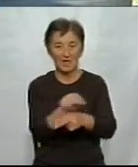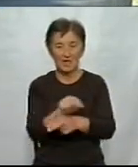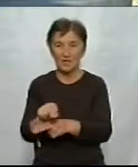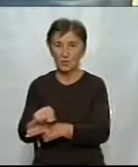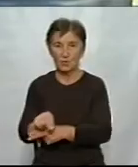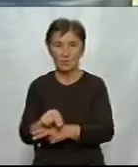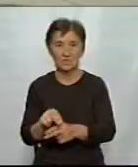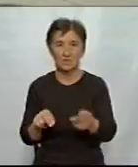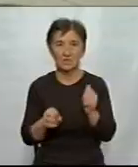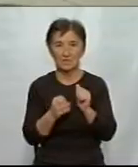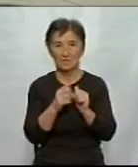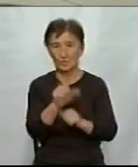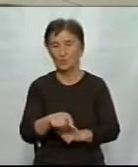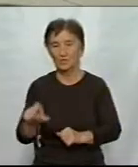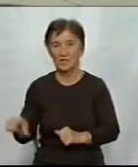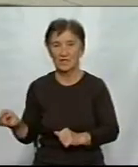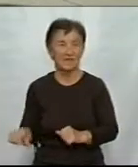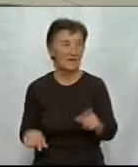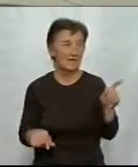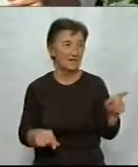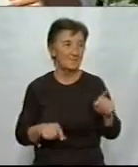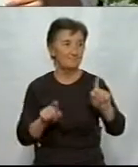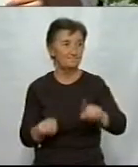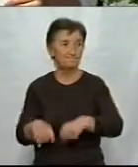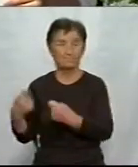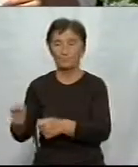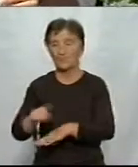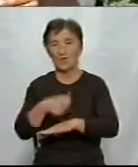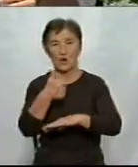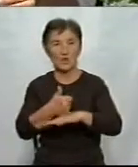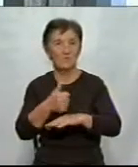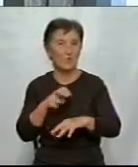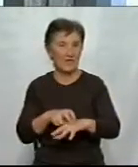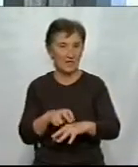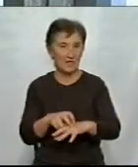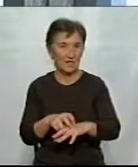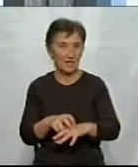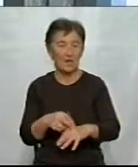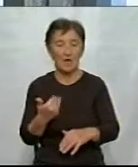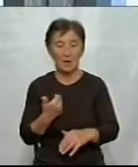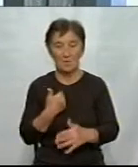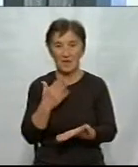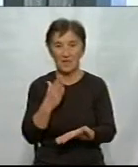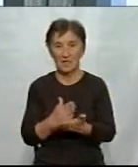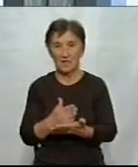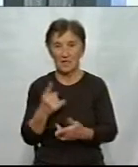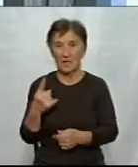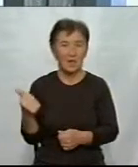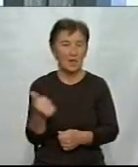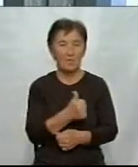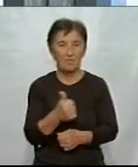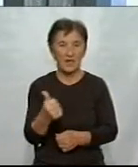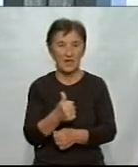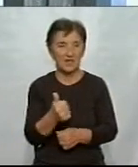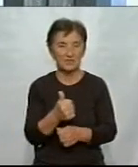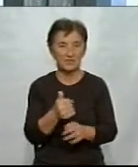вірус-19. Чотири концентратори передають головні лікарці обласної лікарні. Ми являємося лікарнею первої хвилі по лікуванню